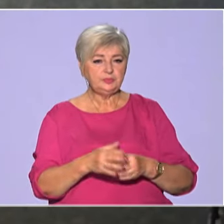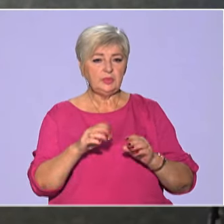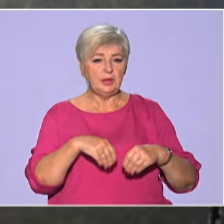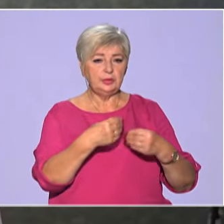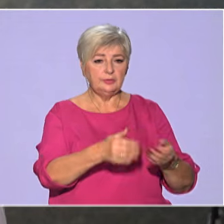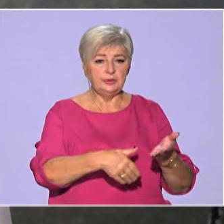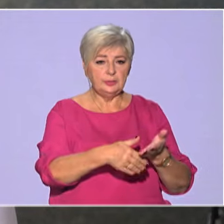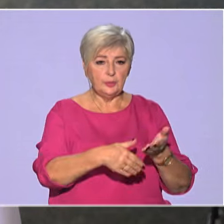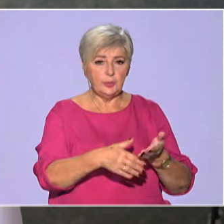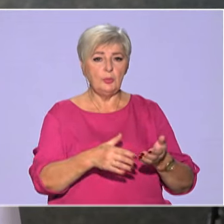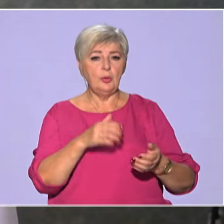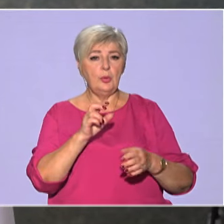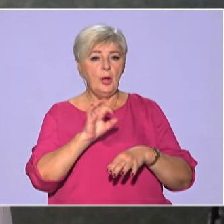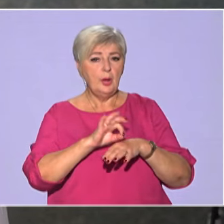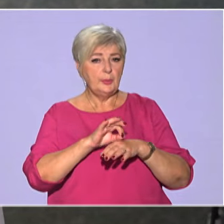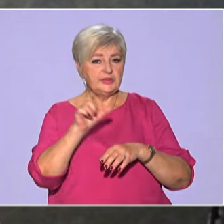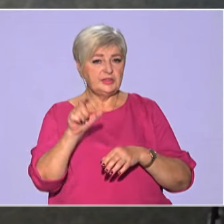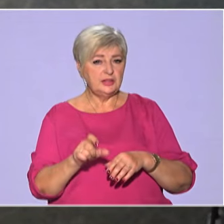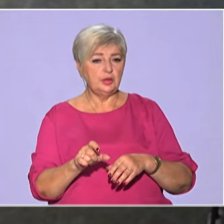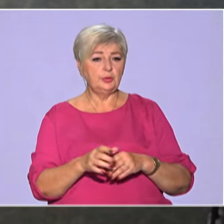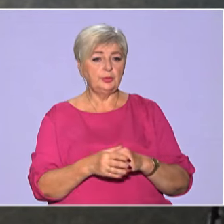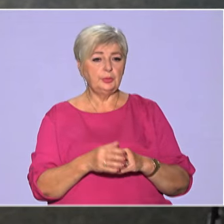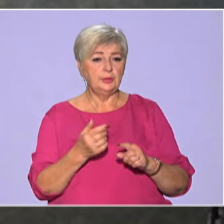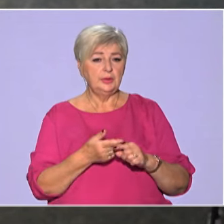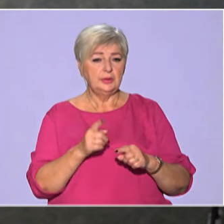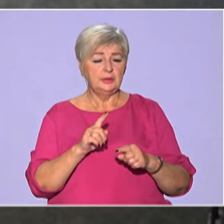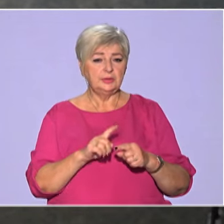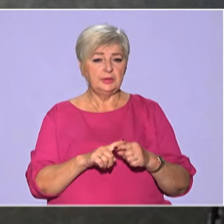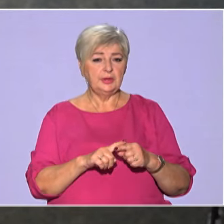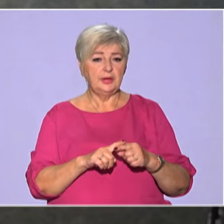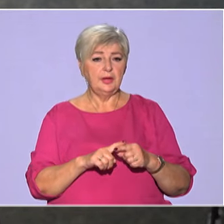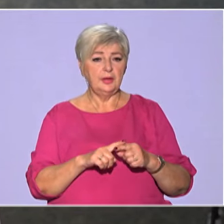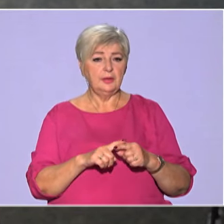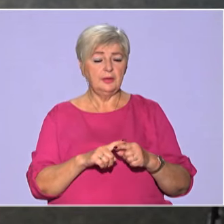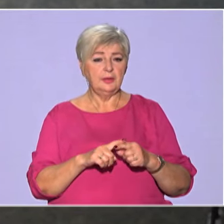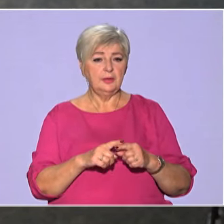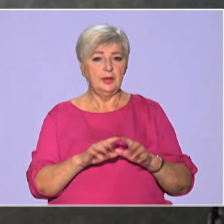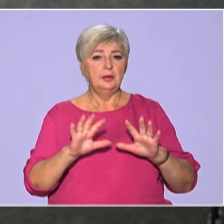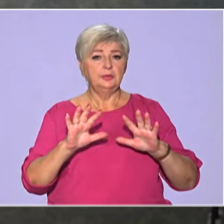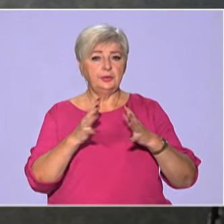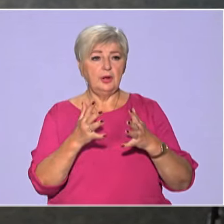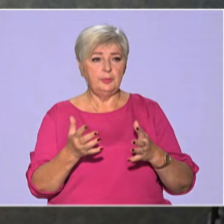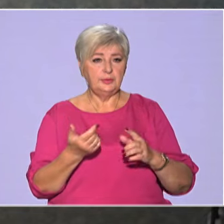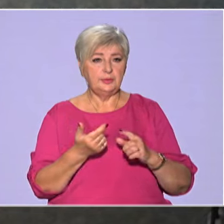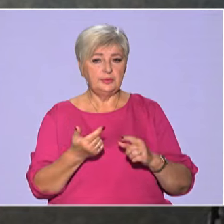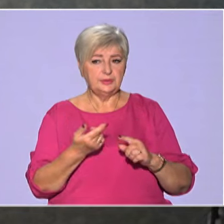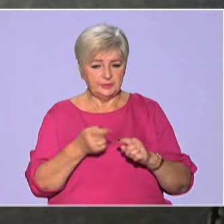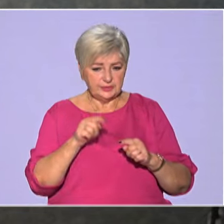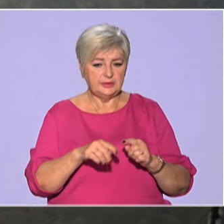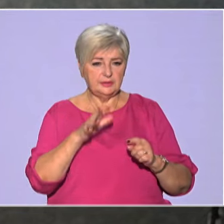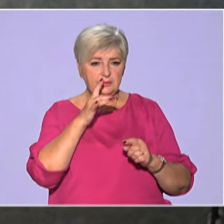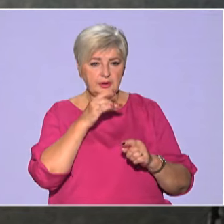пацієнту, це одночасно так трапилося, і